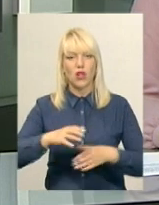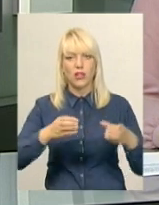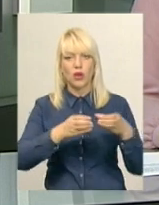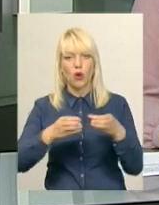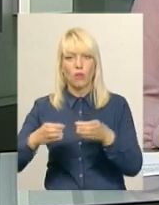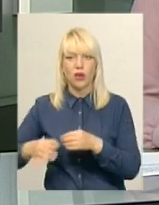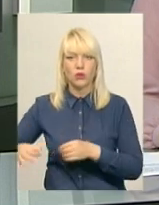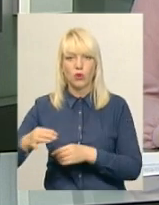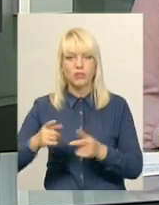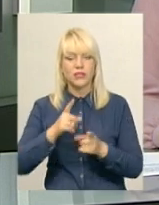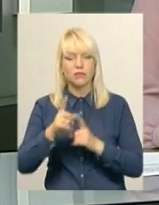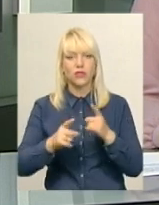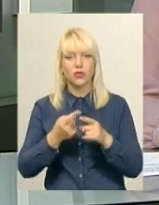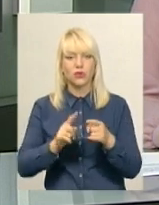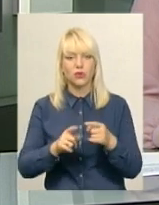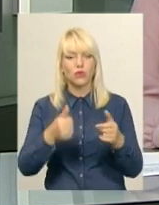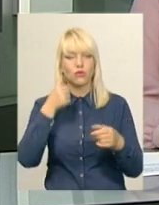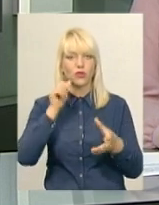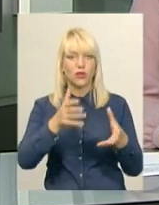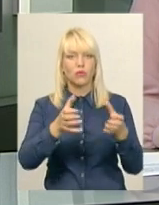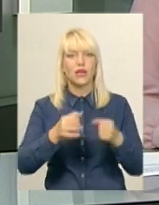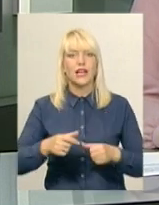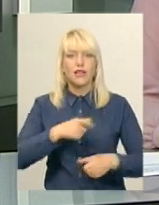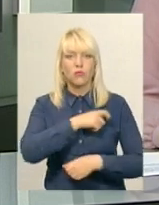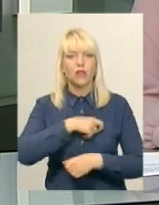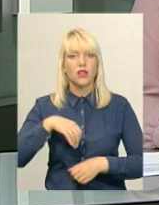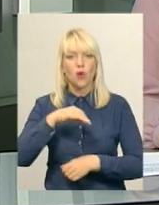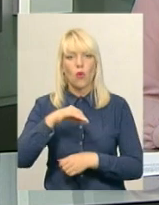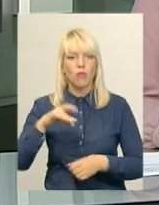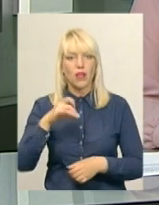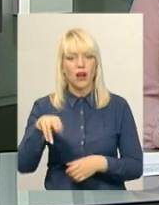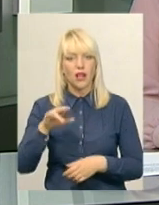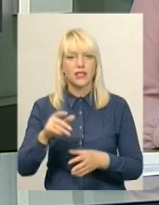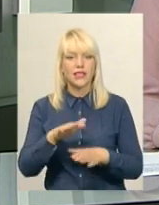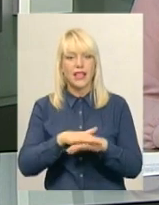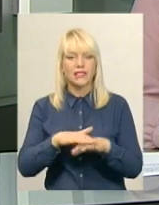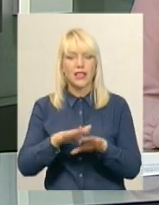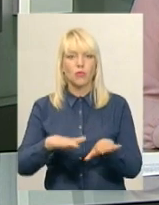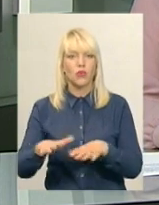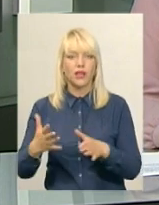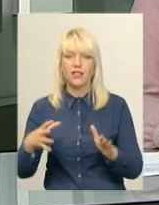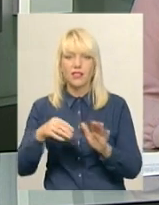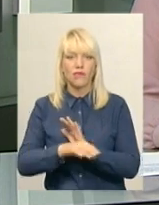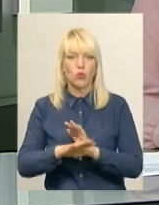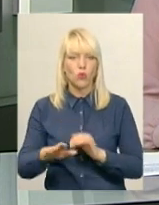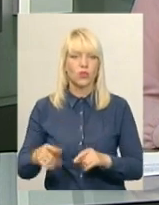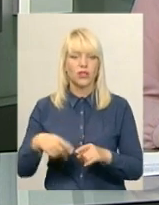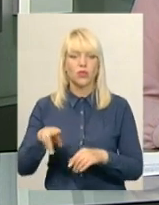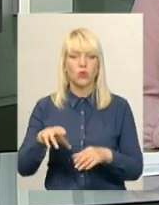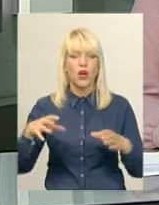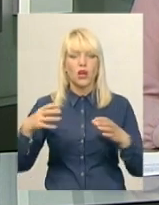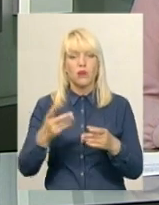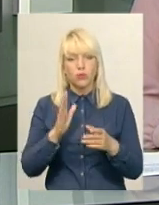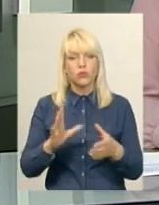Зміни до нього, нагадаю, вчора прийняли депутати облради. Населенні пункти, які досі не входили до жодної громади, приєднаються до вже